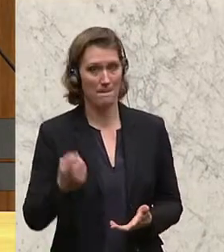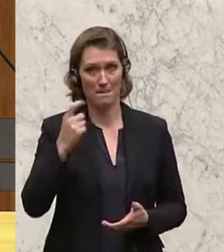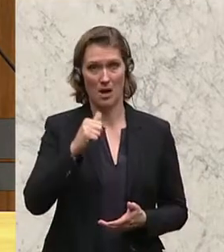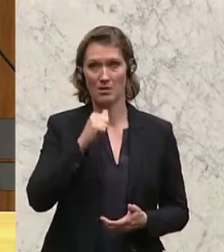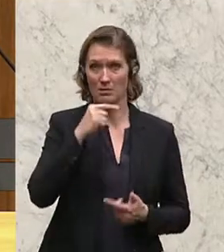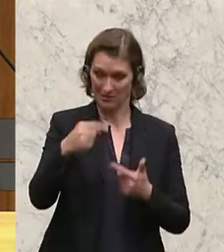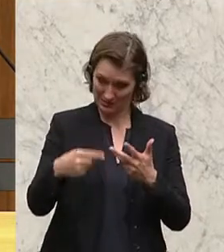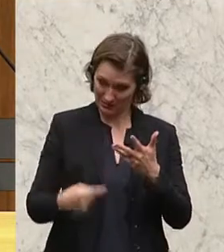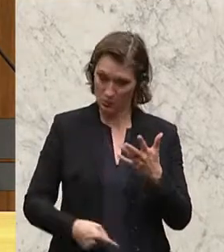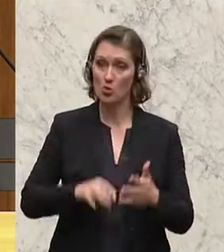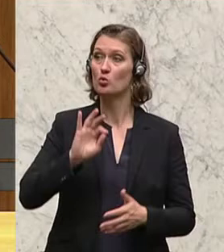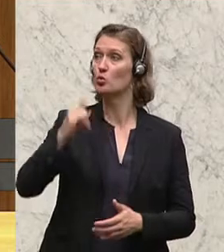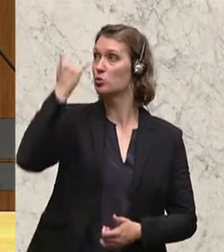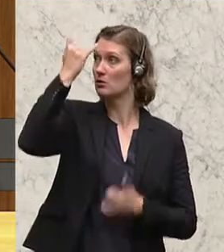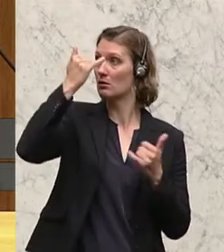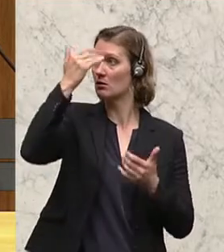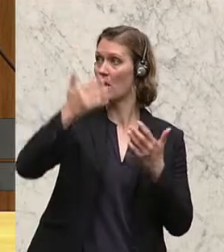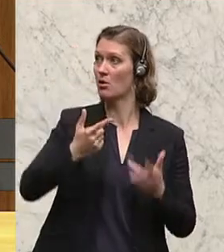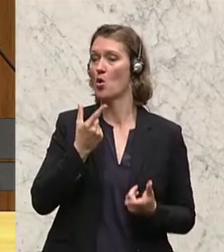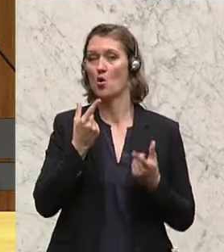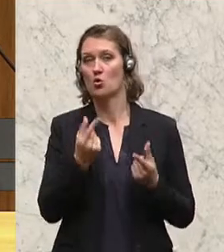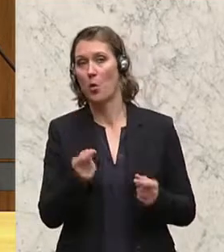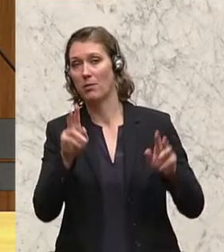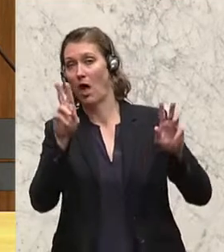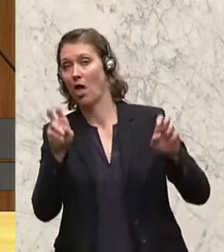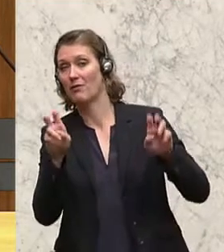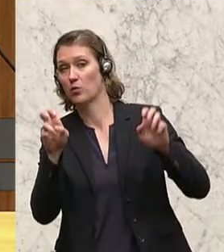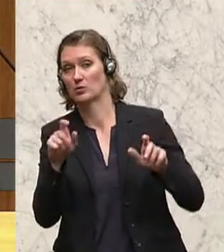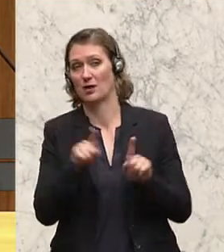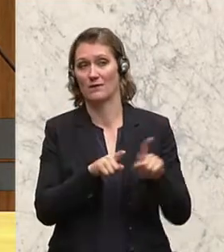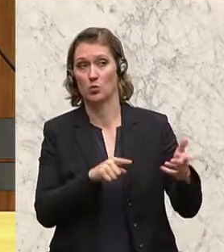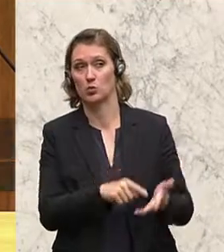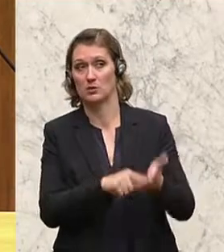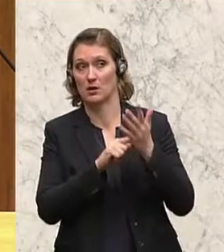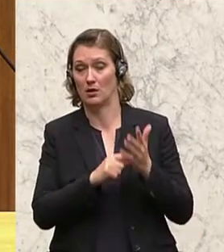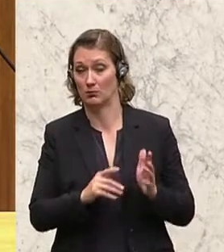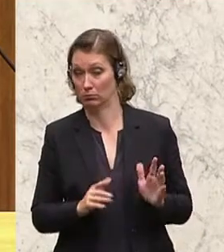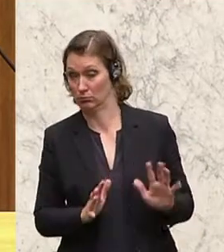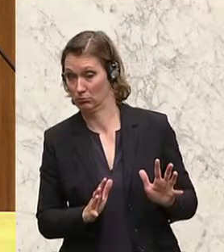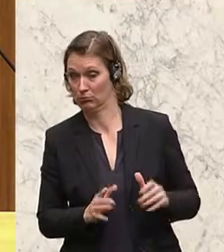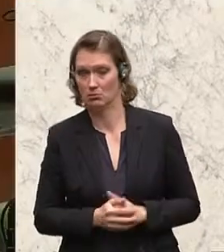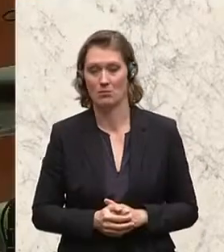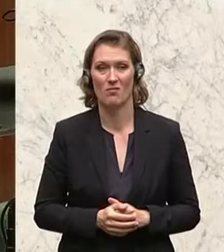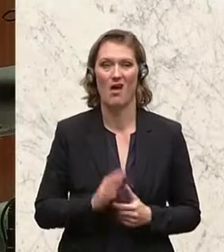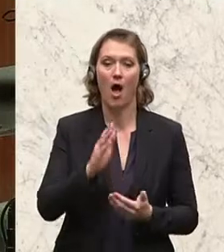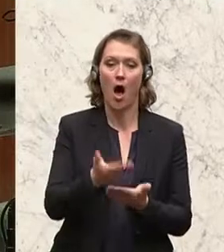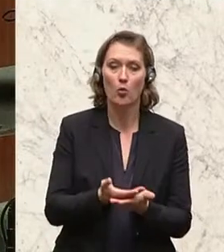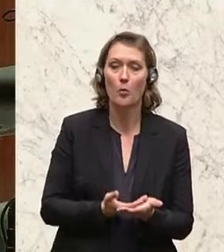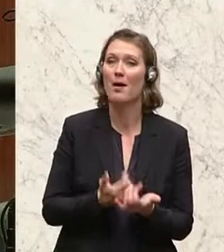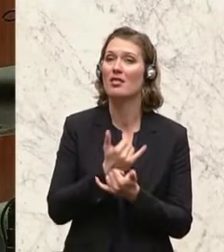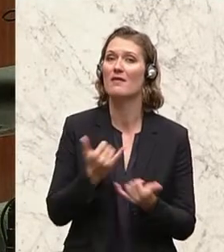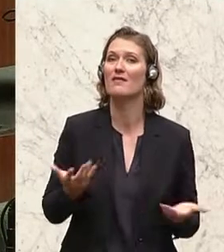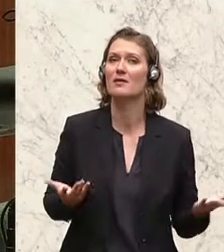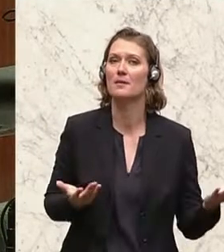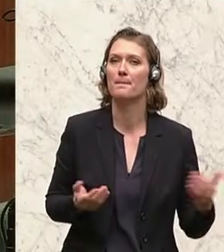nicht die ganzen guten Ideen unter doppelten Anführungszeichen, die Sie jetzt gerade präsentiert haben. Und argumentieren tun Sie